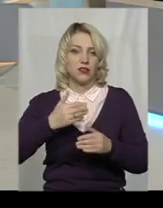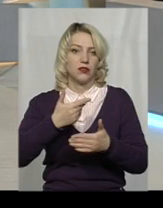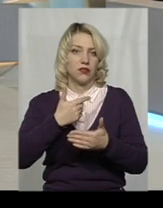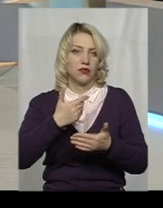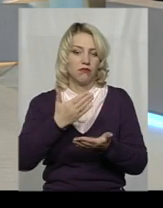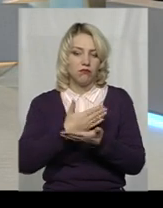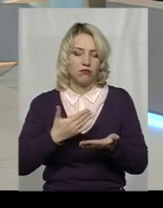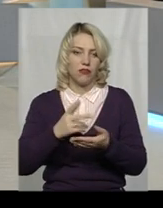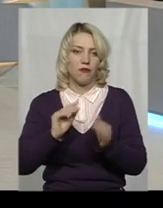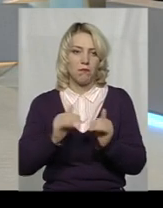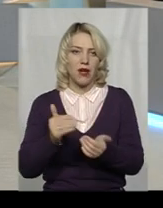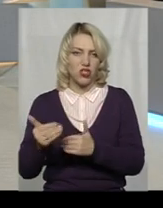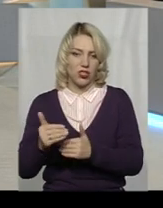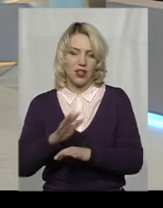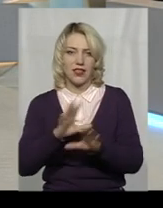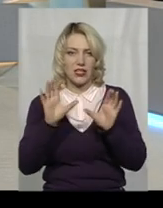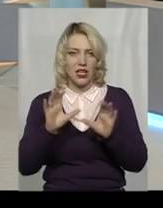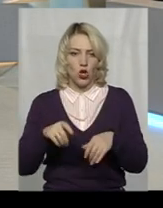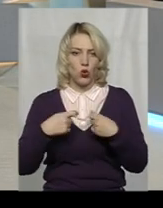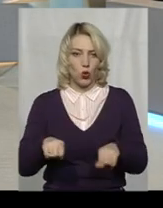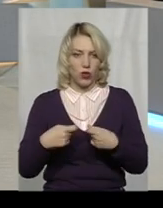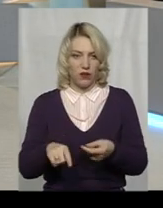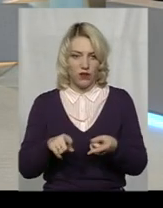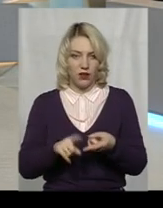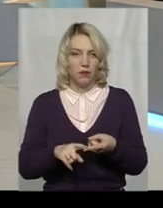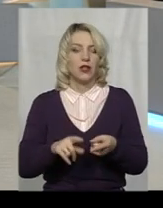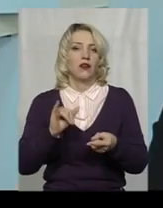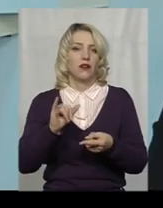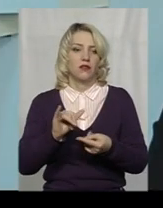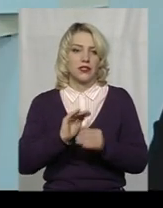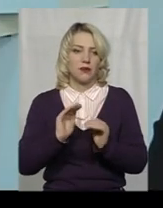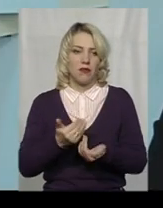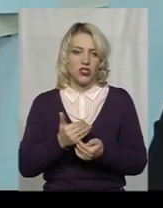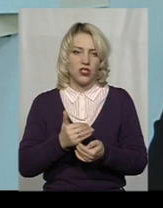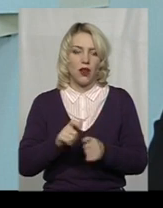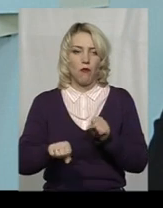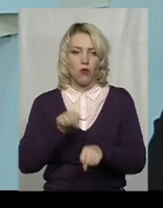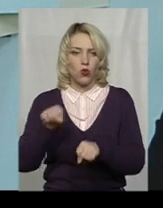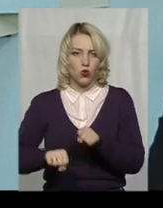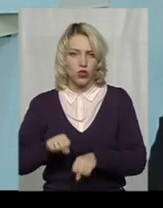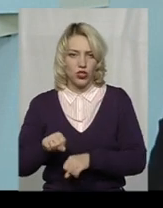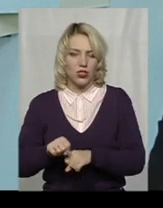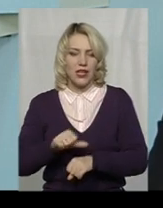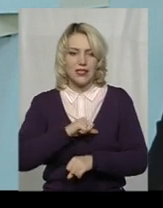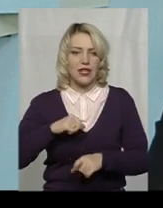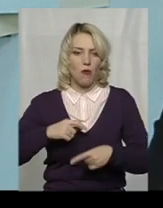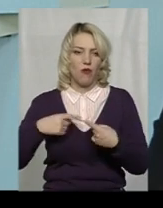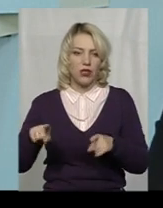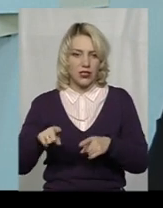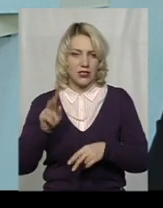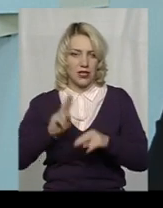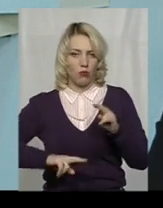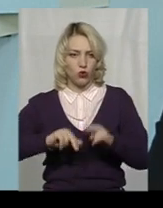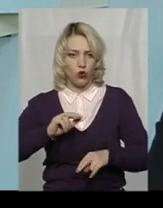плані зменшення несанкціонової торгівлі, зменшення якихось порушень в плані самовільної забудови,